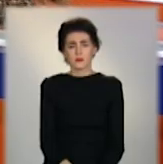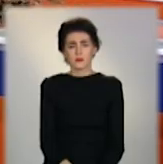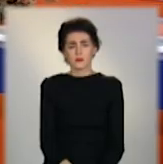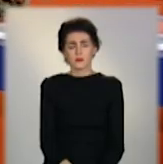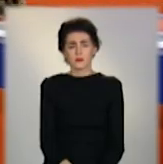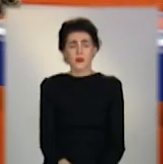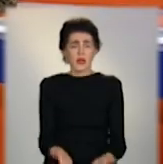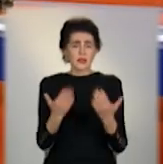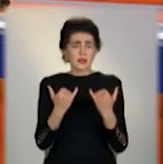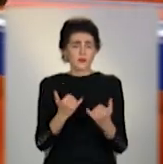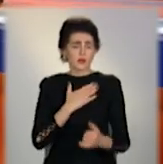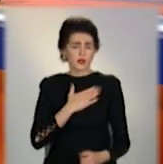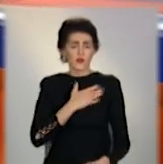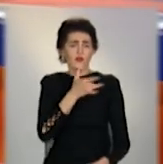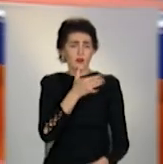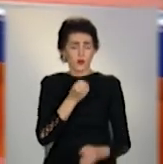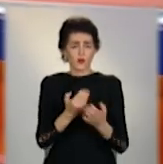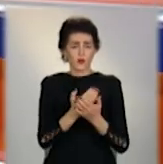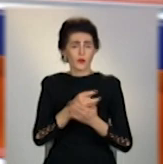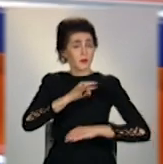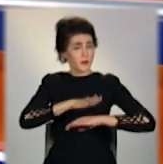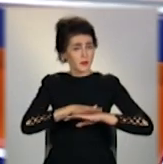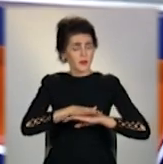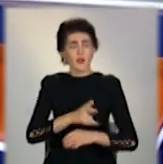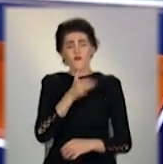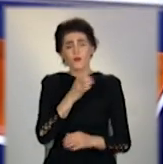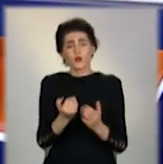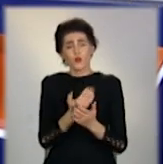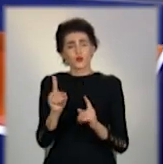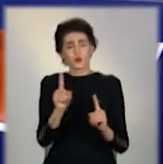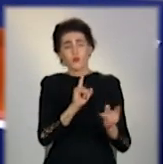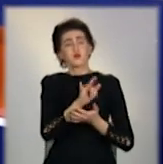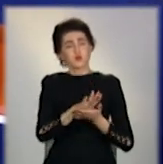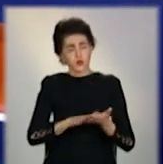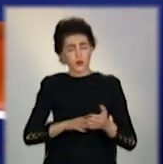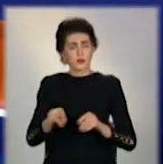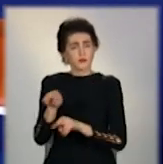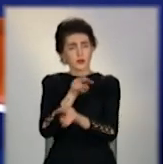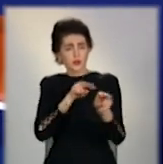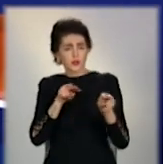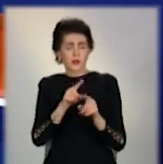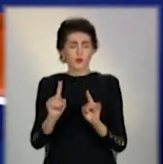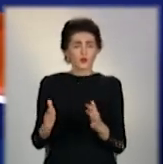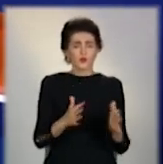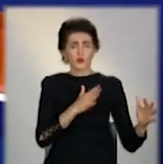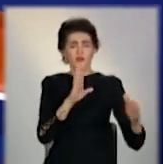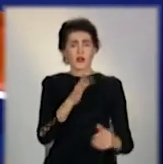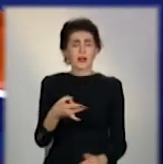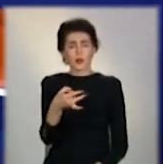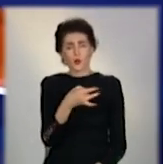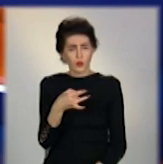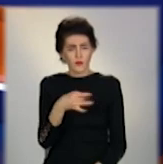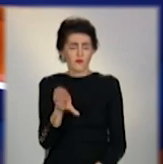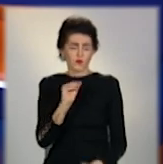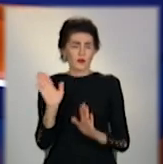І на цьому в нас час в ефірі вичерпано. Врімя новостей Донбаса продовжує відстежувати події в регіоні.